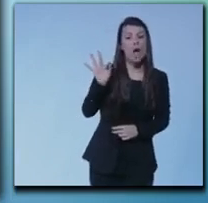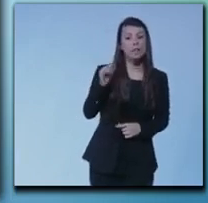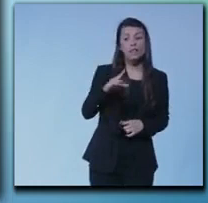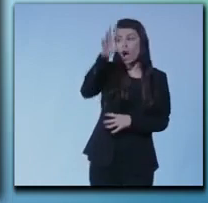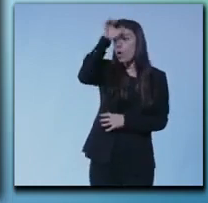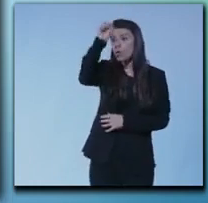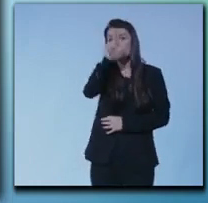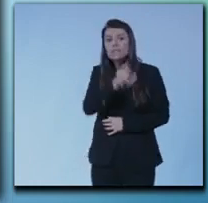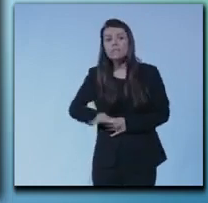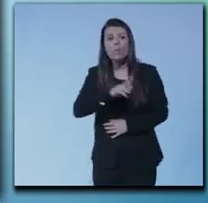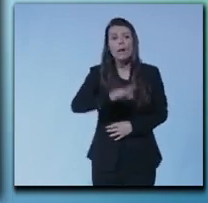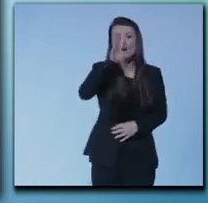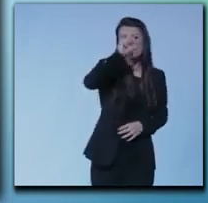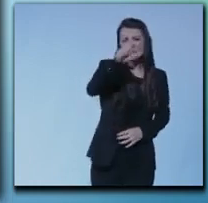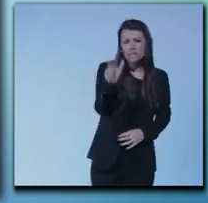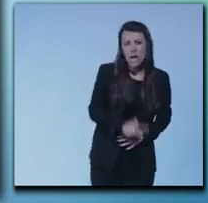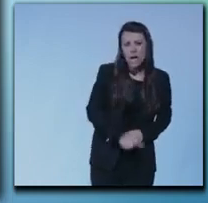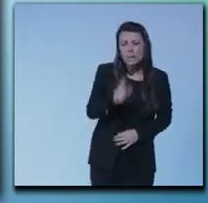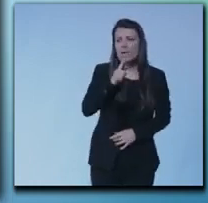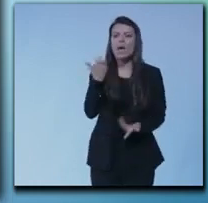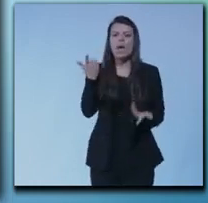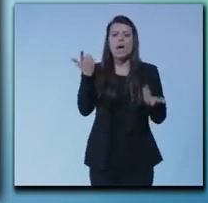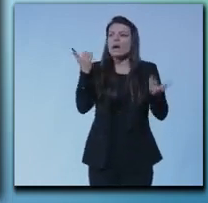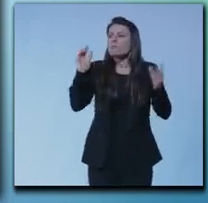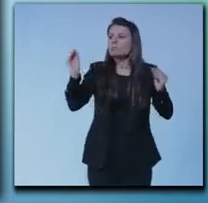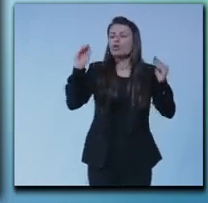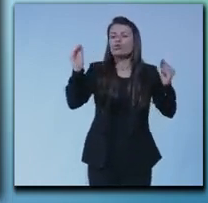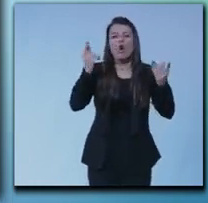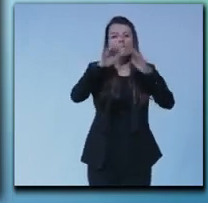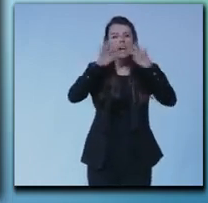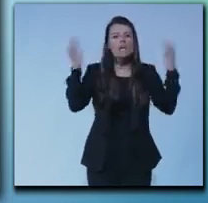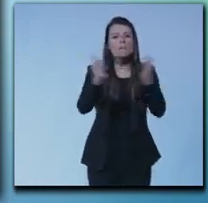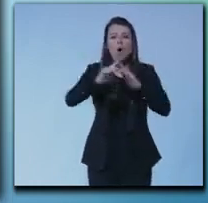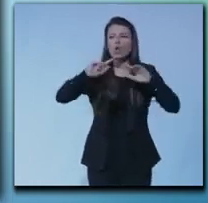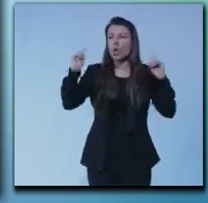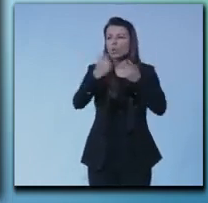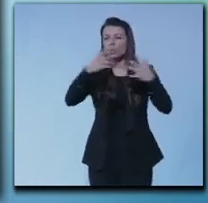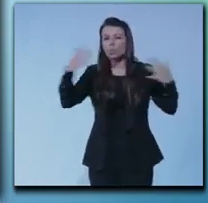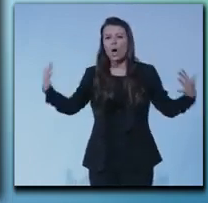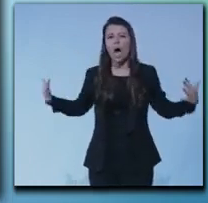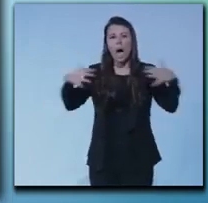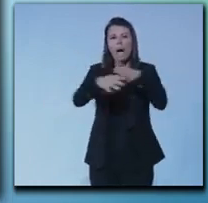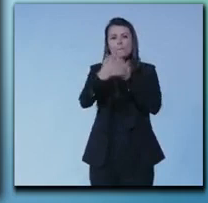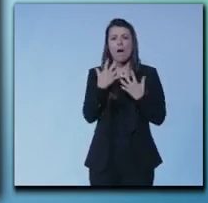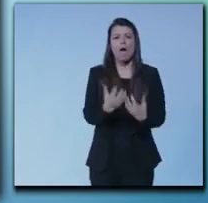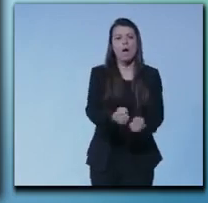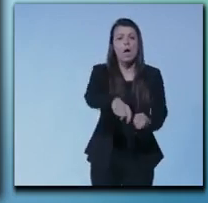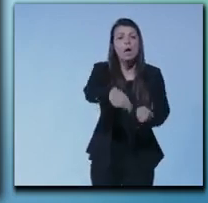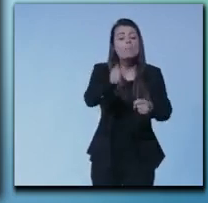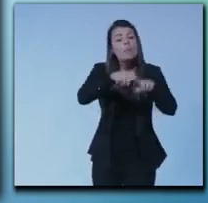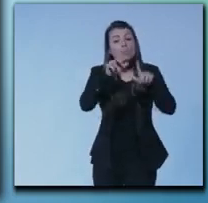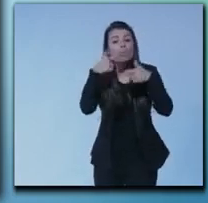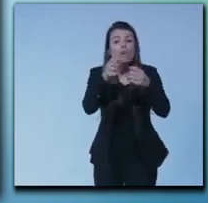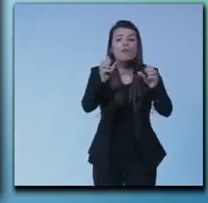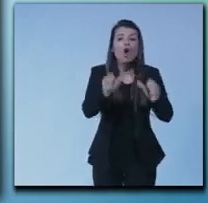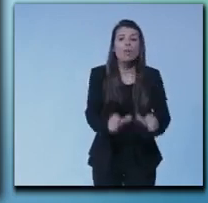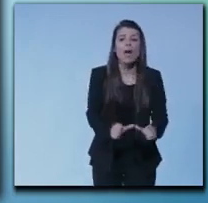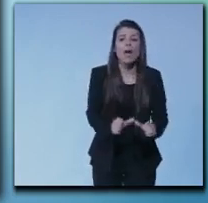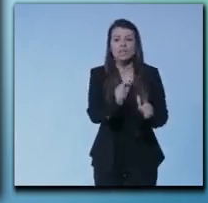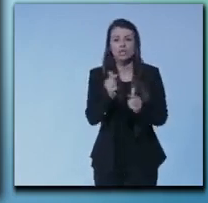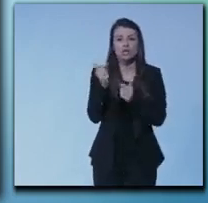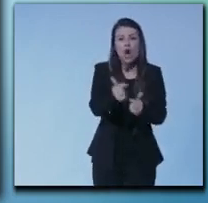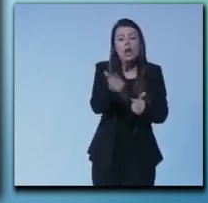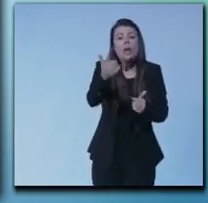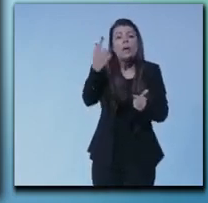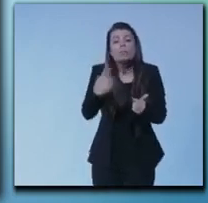università lombarde e italiane fossero attrattive per ragazzi da tutto il mondo ma fossero formative anche per i figli